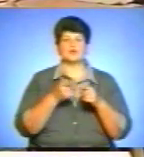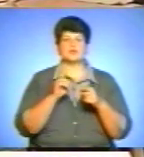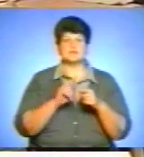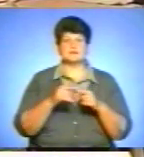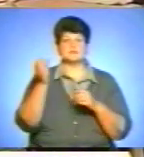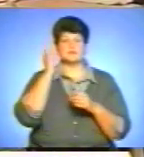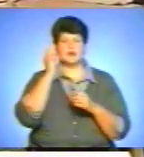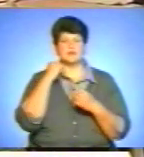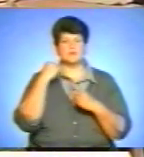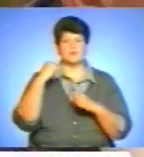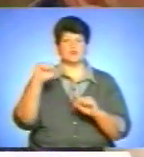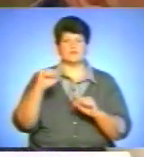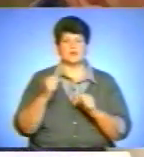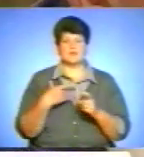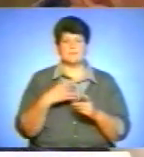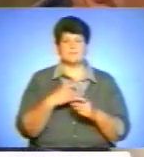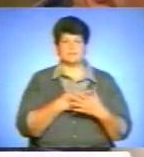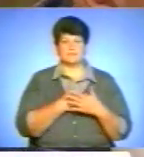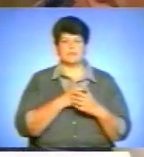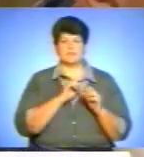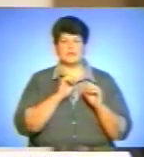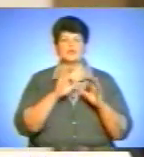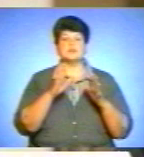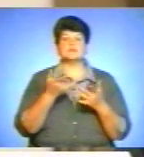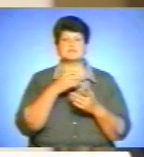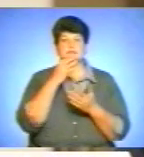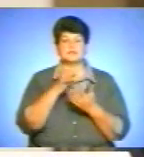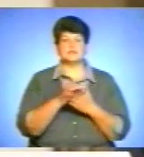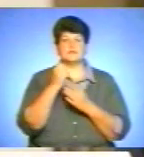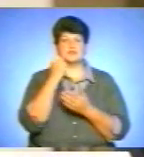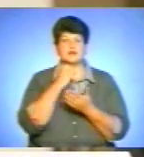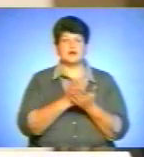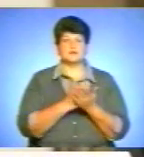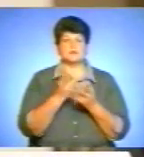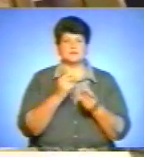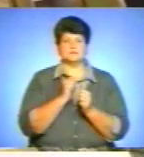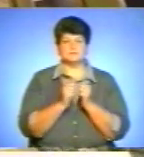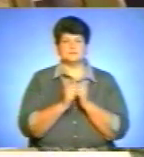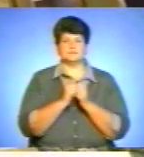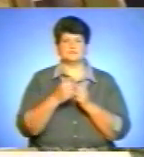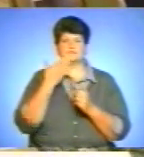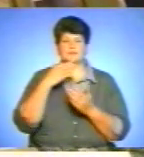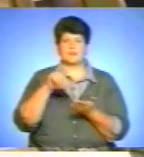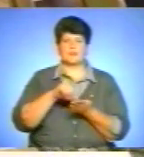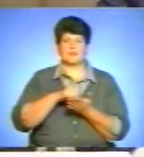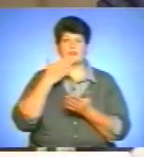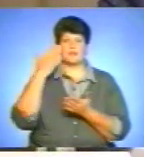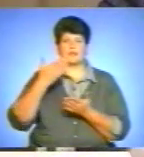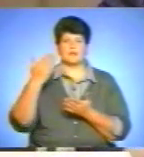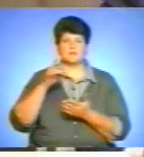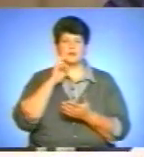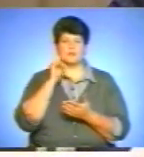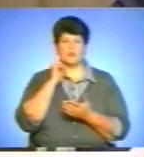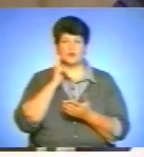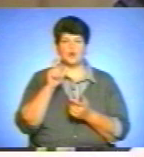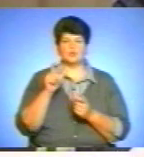про подвиги та патріотизм. Зокрема, Микола Заров попросив ветеранів частіше виступати перед молоддю, аби виховувати в них патріотизм. Люди